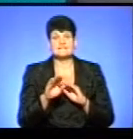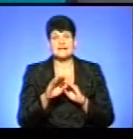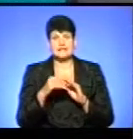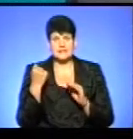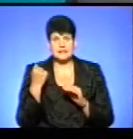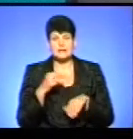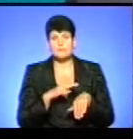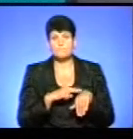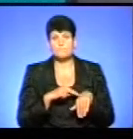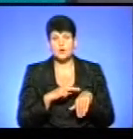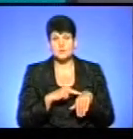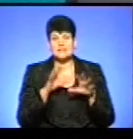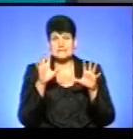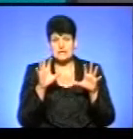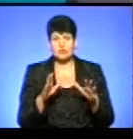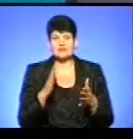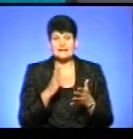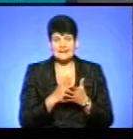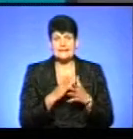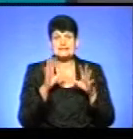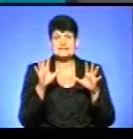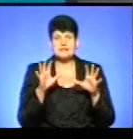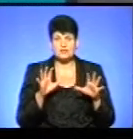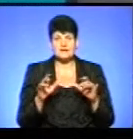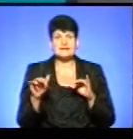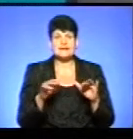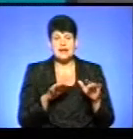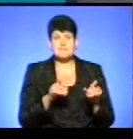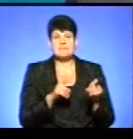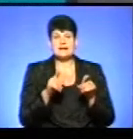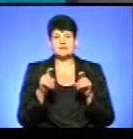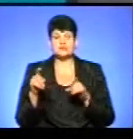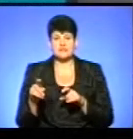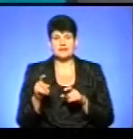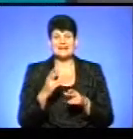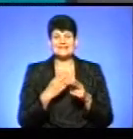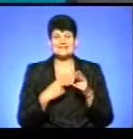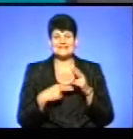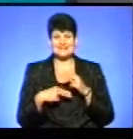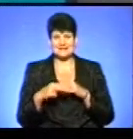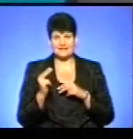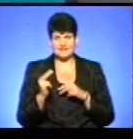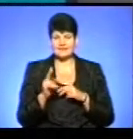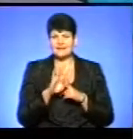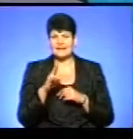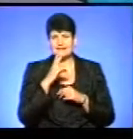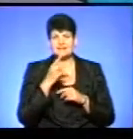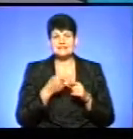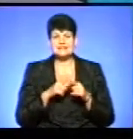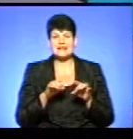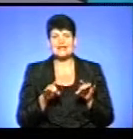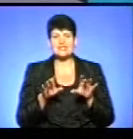оскільки закон є закон, діяльність пересувних цирків є заборонена. Незважаючи на оце рішення